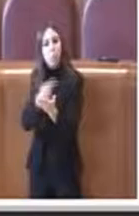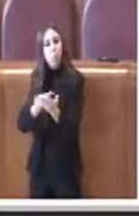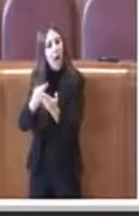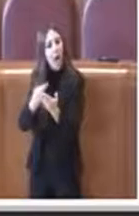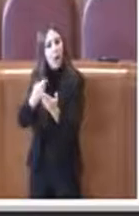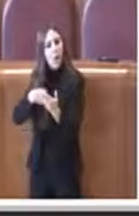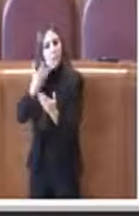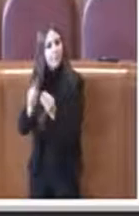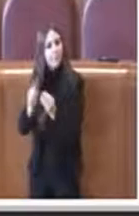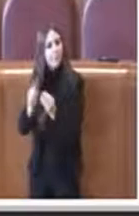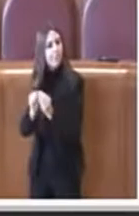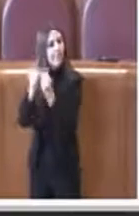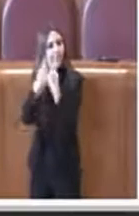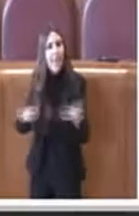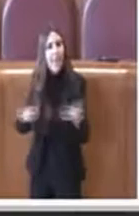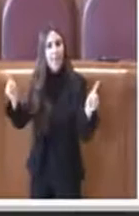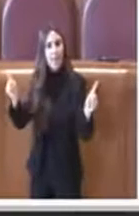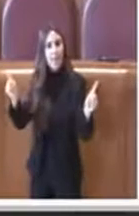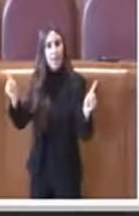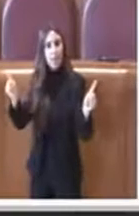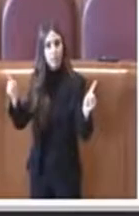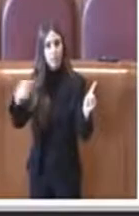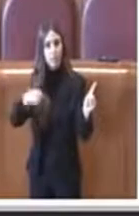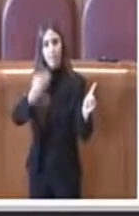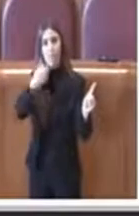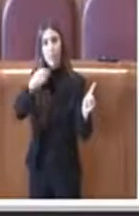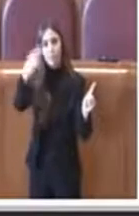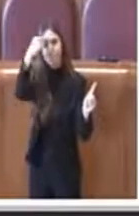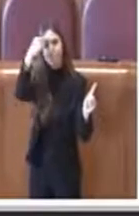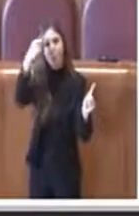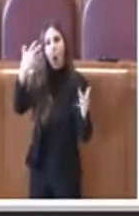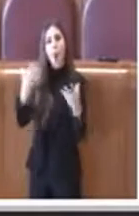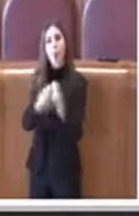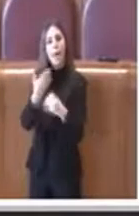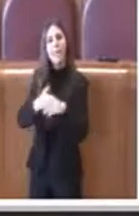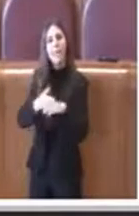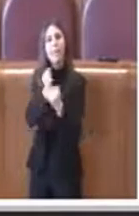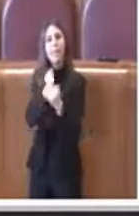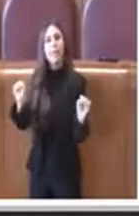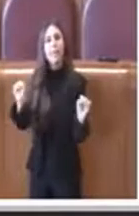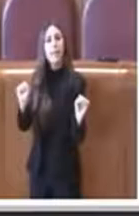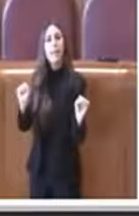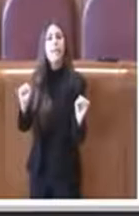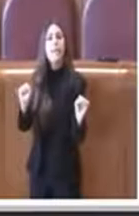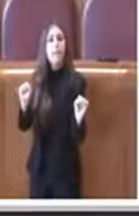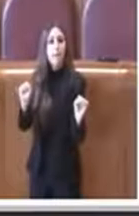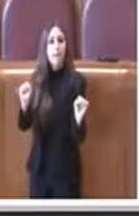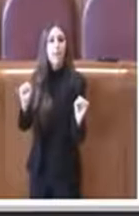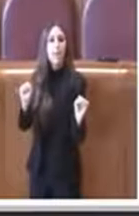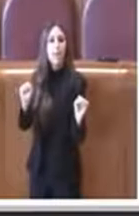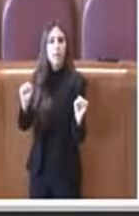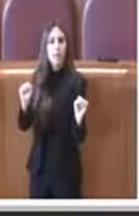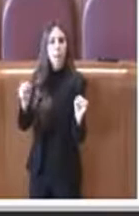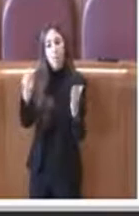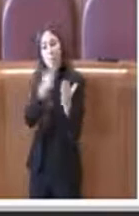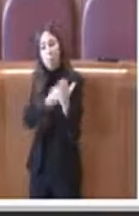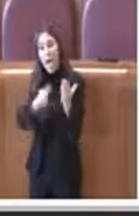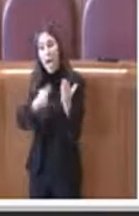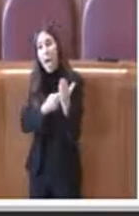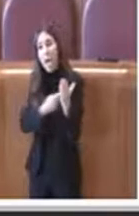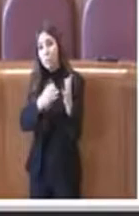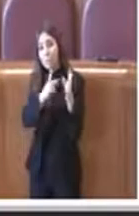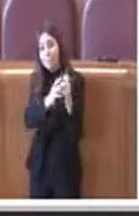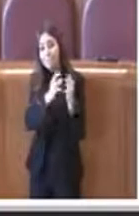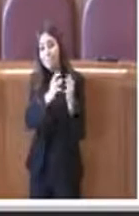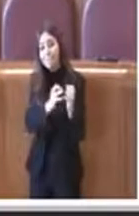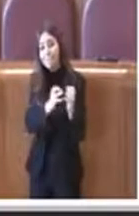vorrei ricordare anche ai colleghi del PD insomma che quel piano industriale prevedeva di